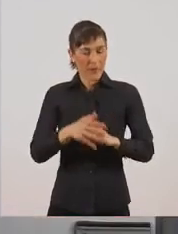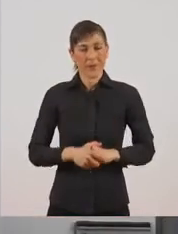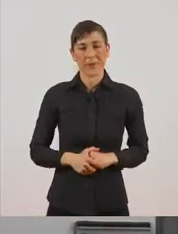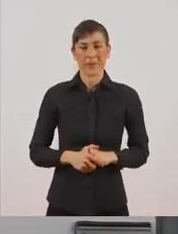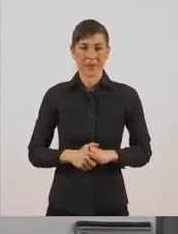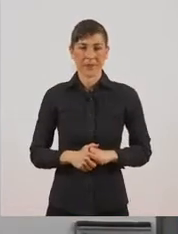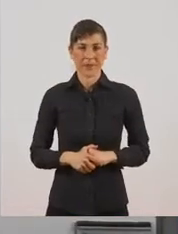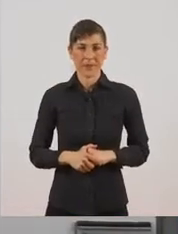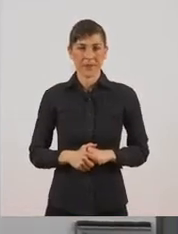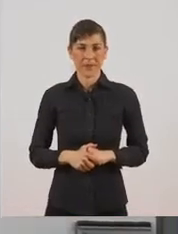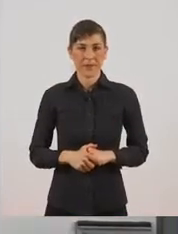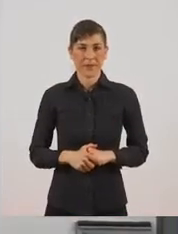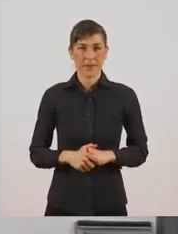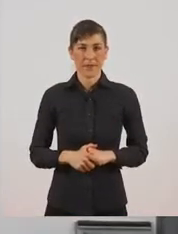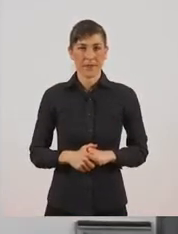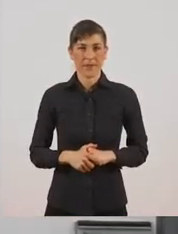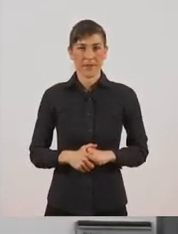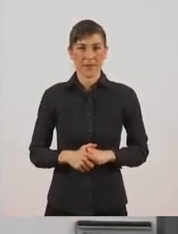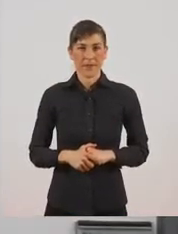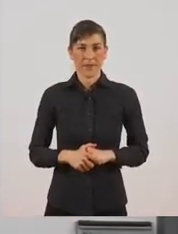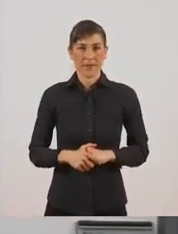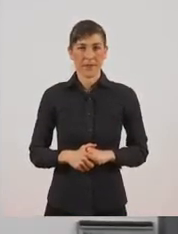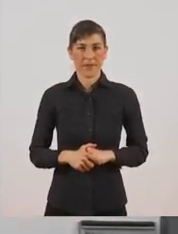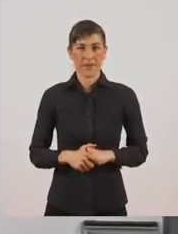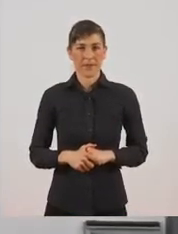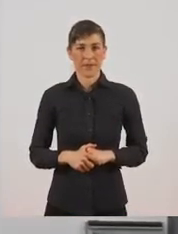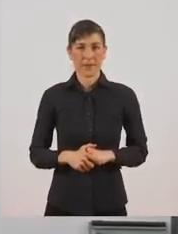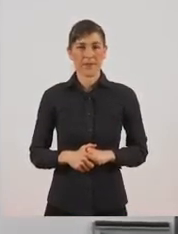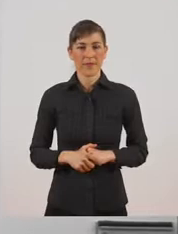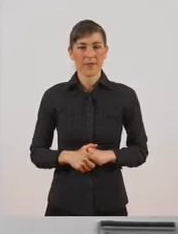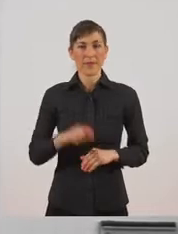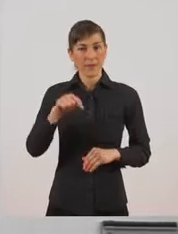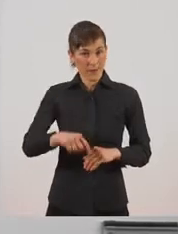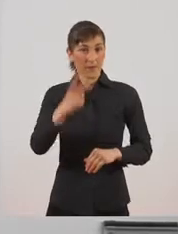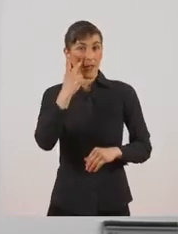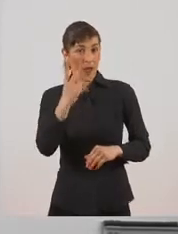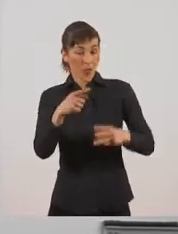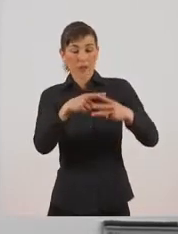Και τώρα πάμε να δούμε τα τρία μέρη στα οποία χωρίζεται το σώμα της μέλισσας.